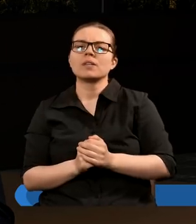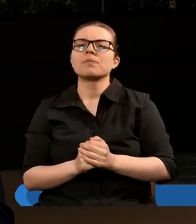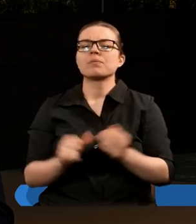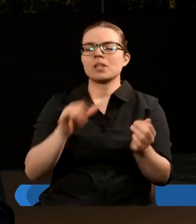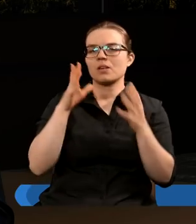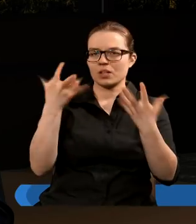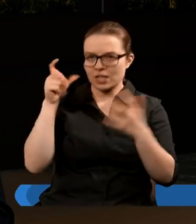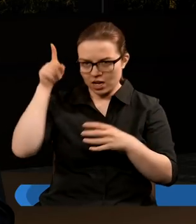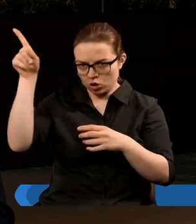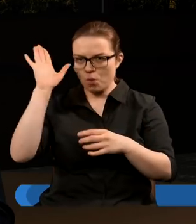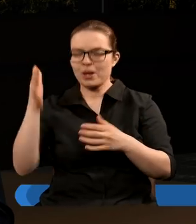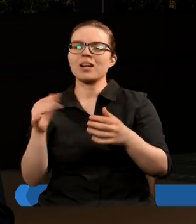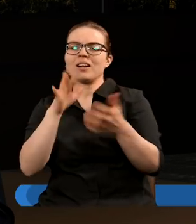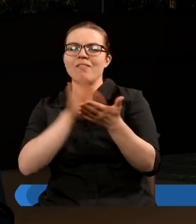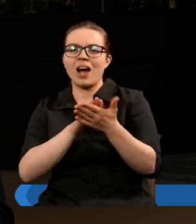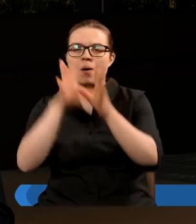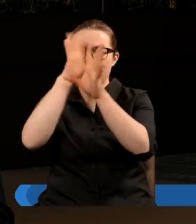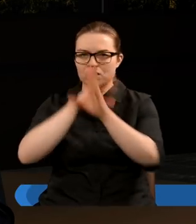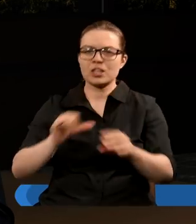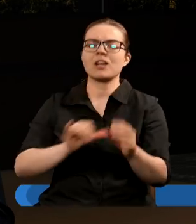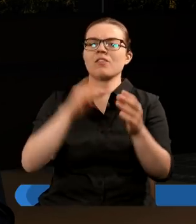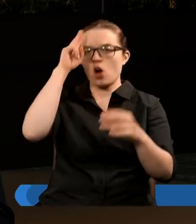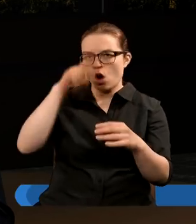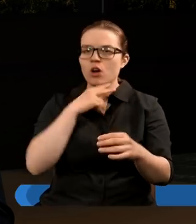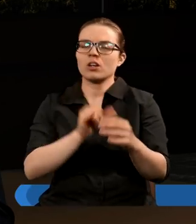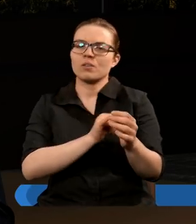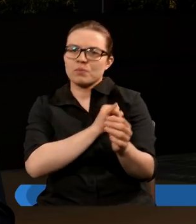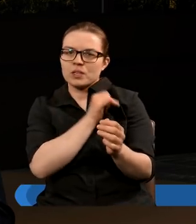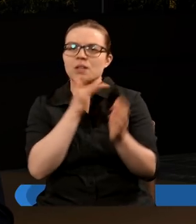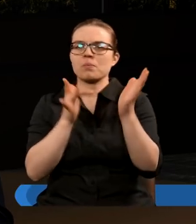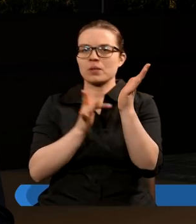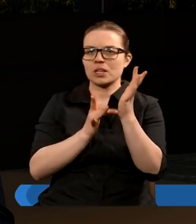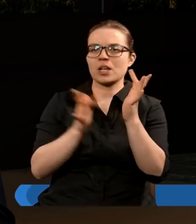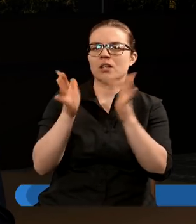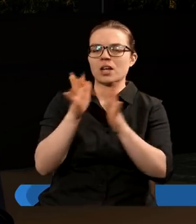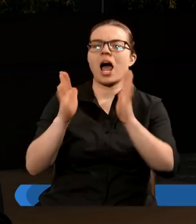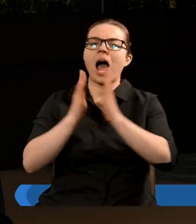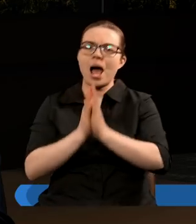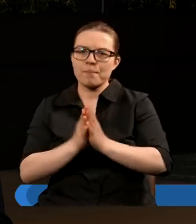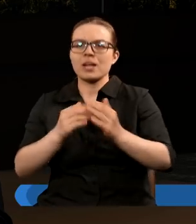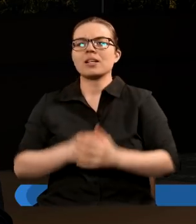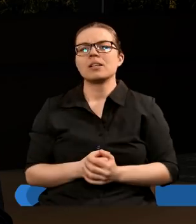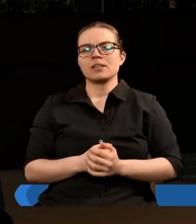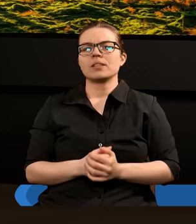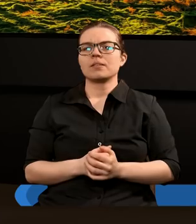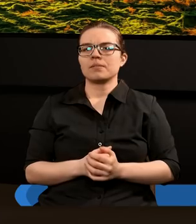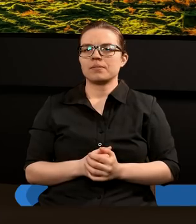Tobie niech będzie chwała i cześć Wielki Boże, Ojciec, Syn i Duch Święty. Amen. Amen.